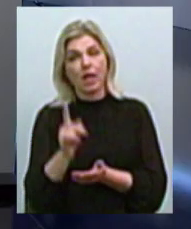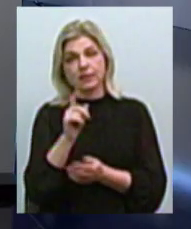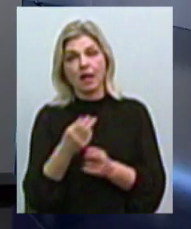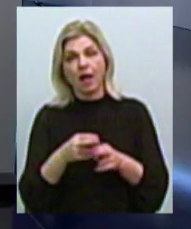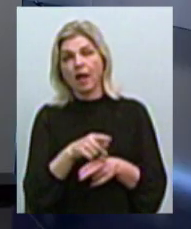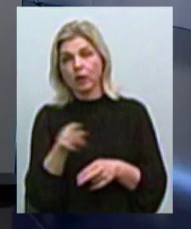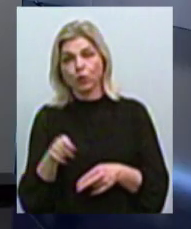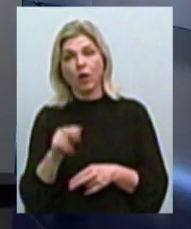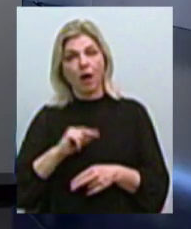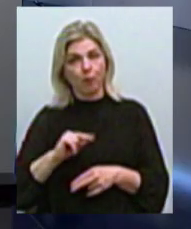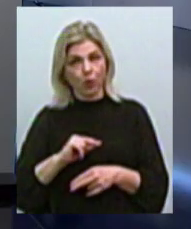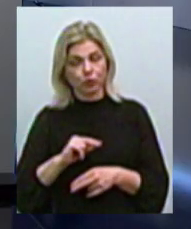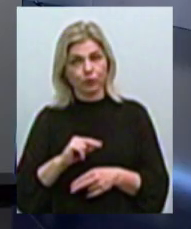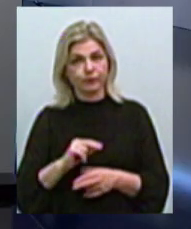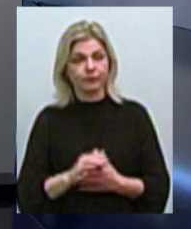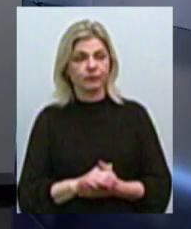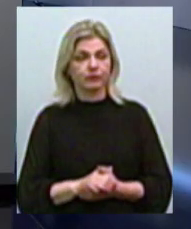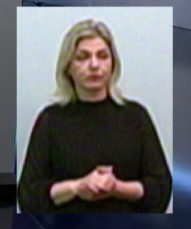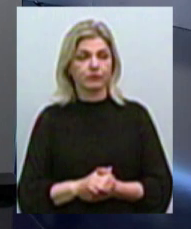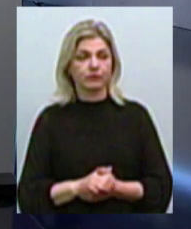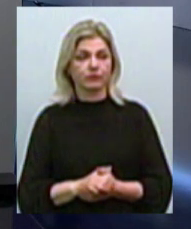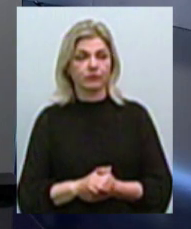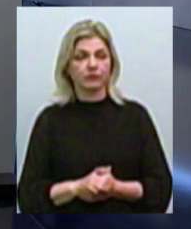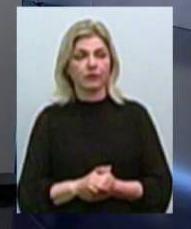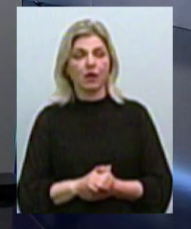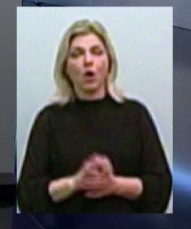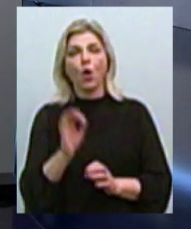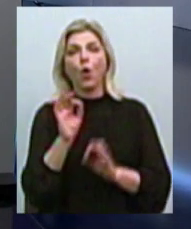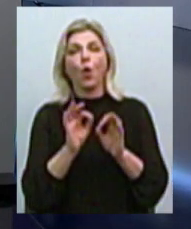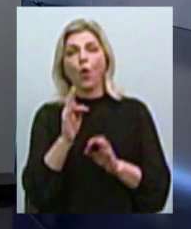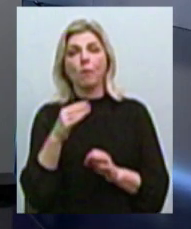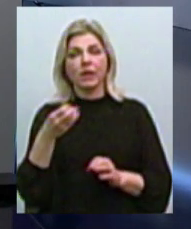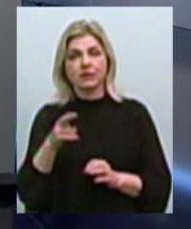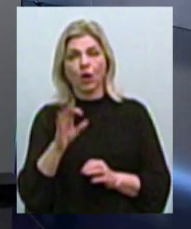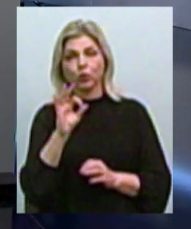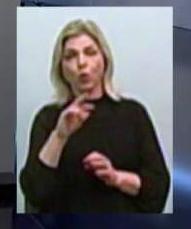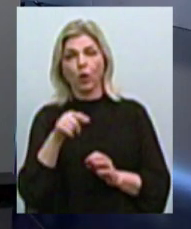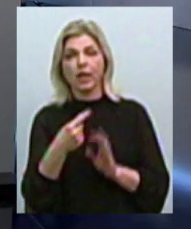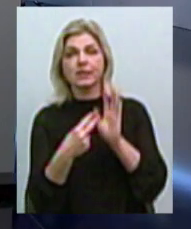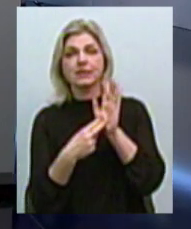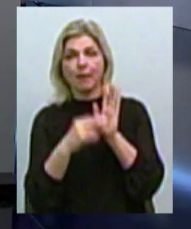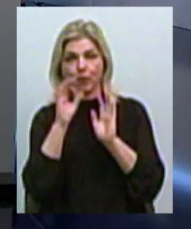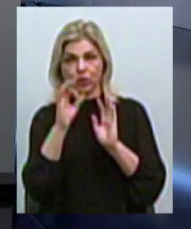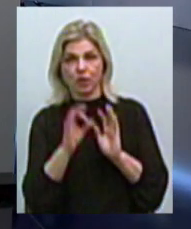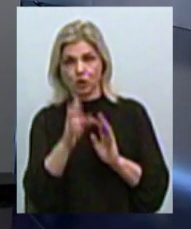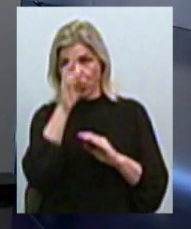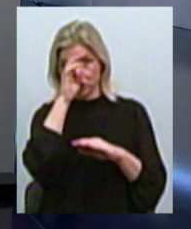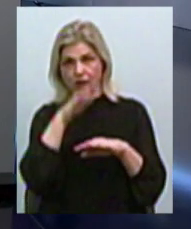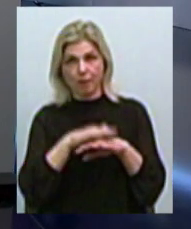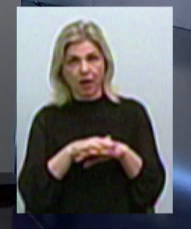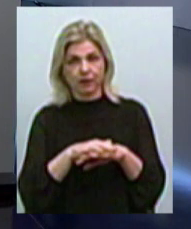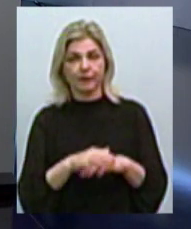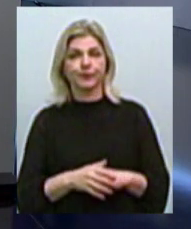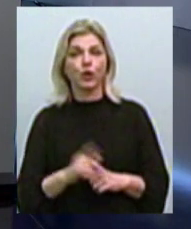предусмотрена комісія в размері 0,7% Ощадбанка. Так вот,